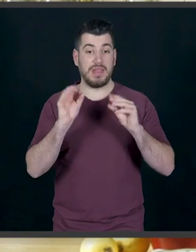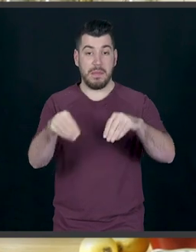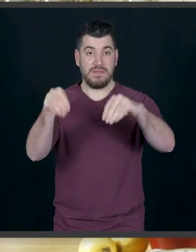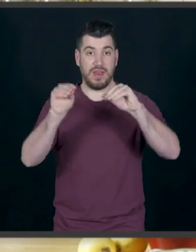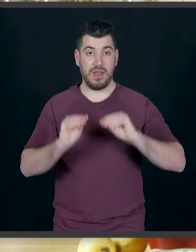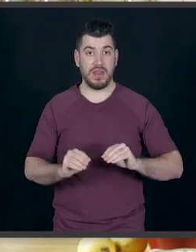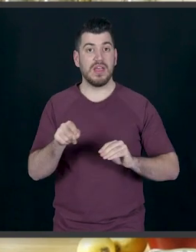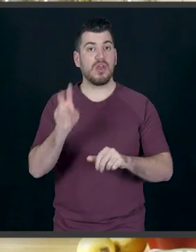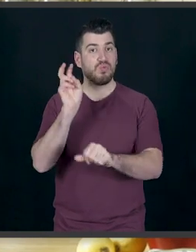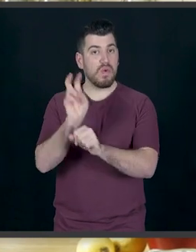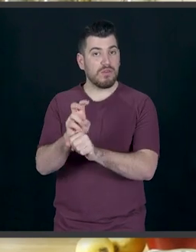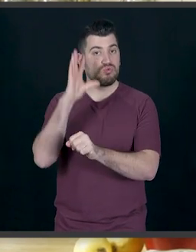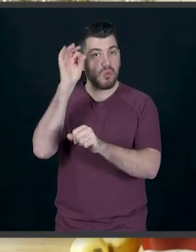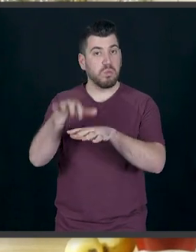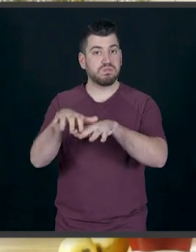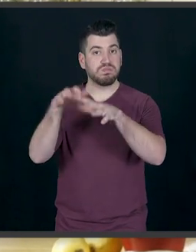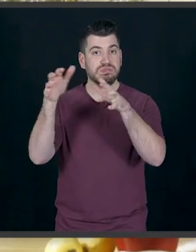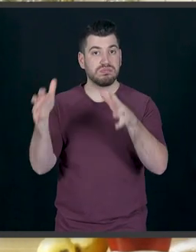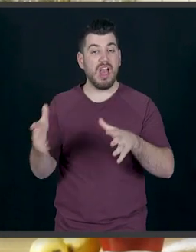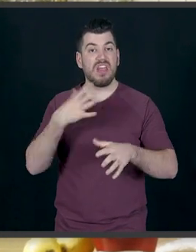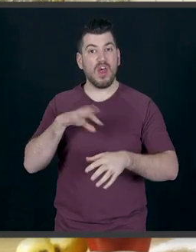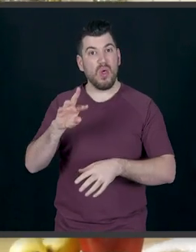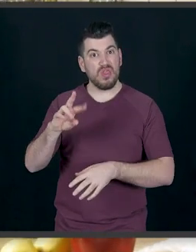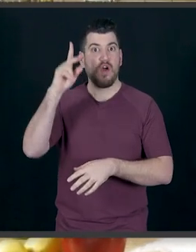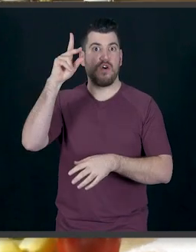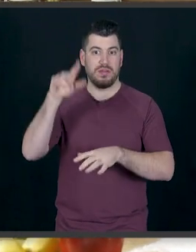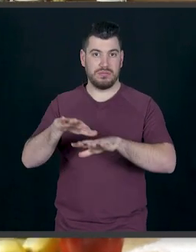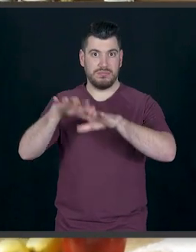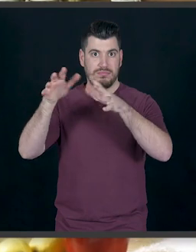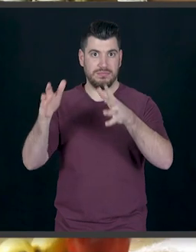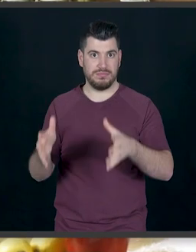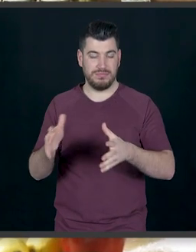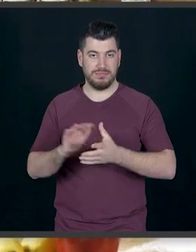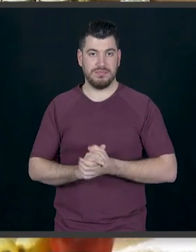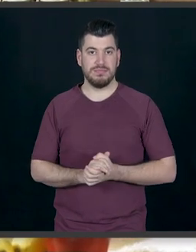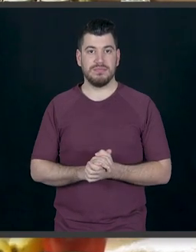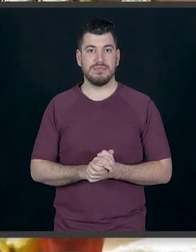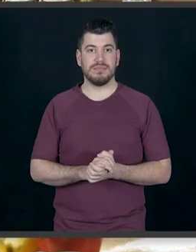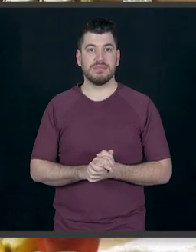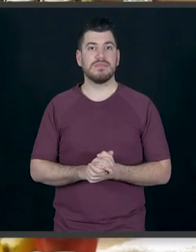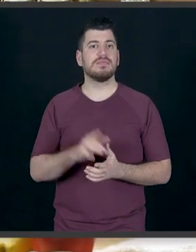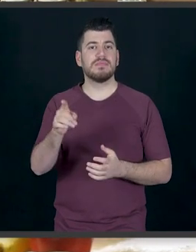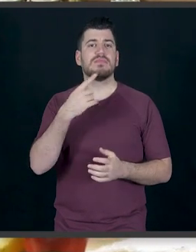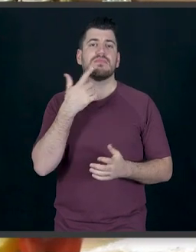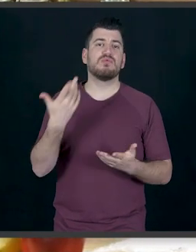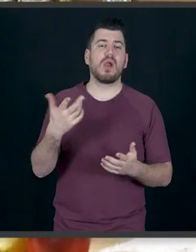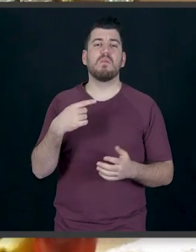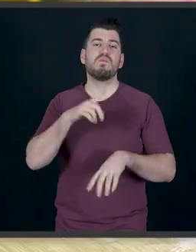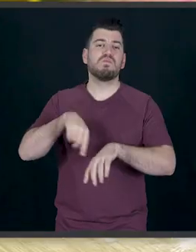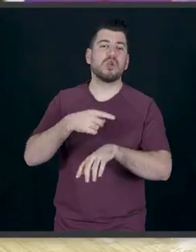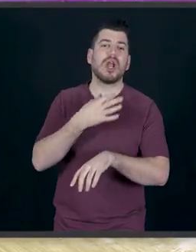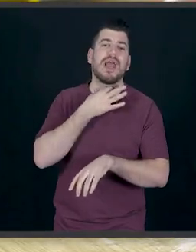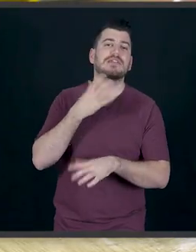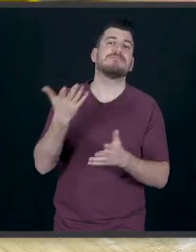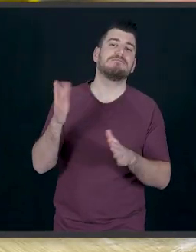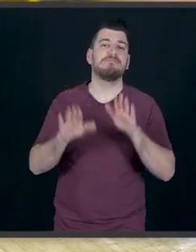Μεμβράνη και θα τα αφήσω να φουσκώσει. Θέλω να αντιπλασιαστεί τουλάχιστον το μείγμα μου. Τώρα το πόση ώρα θα πάρει είναι σχετικό. Άμα